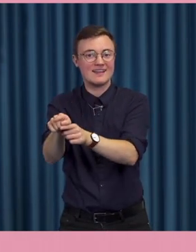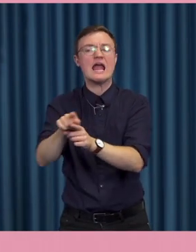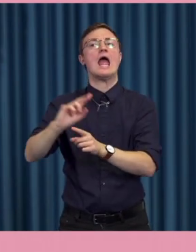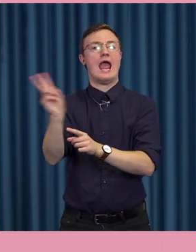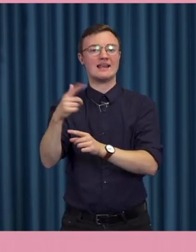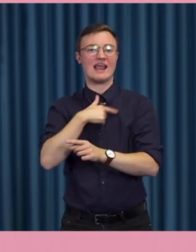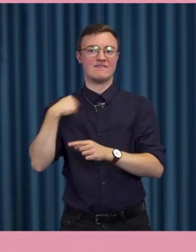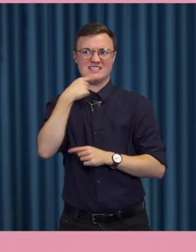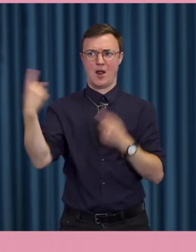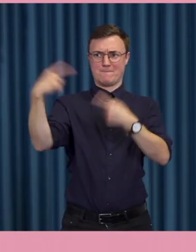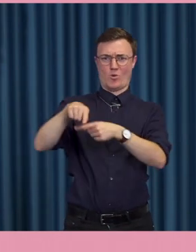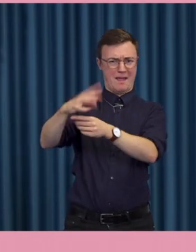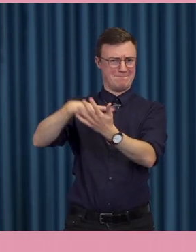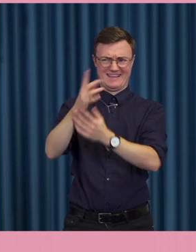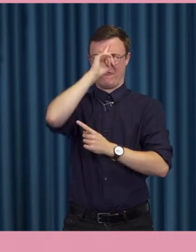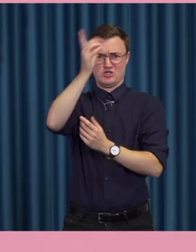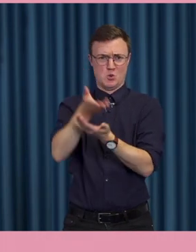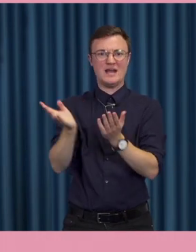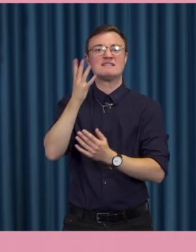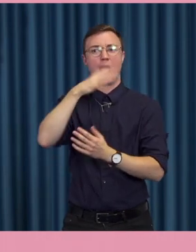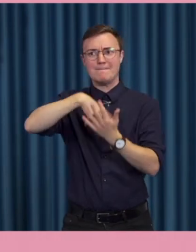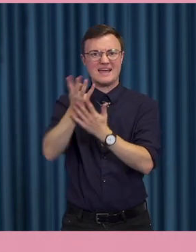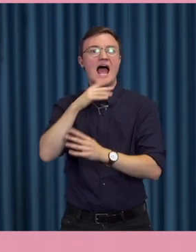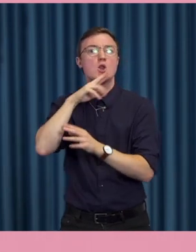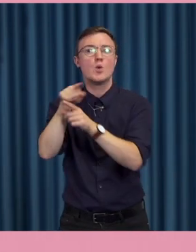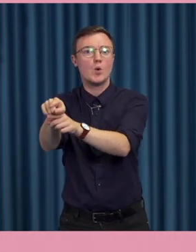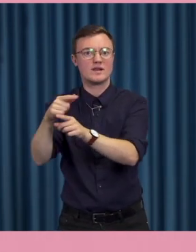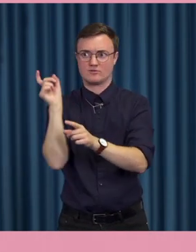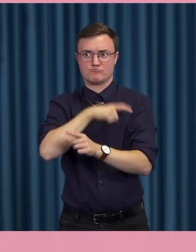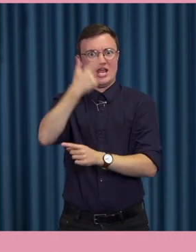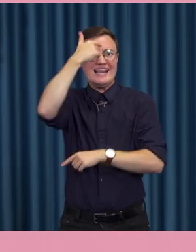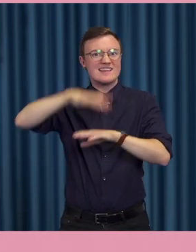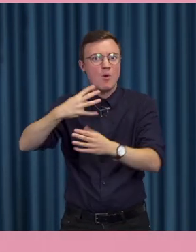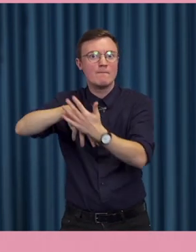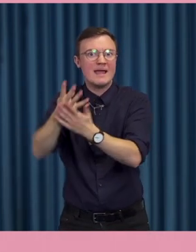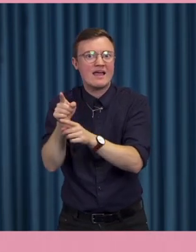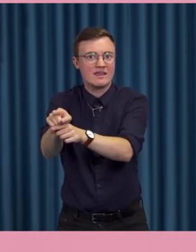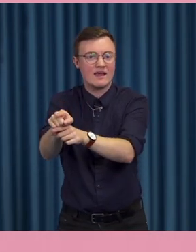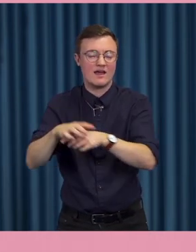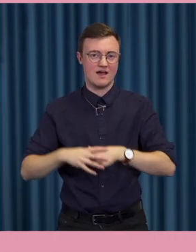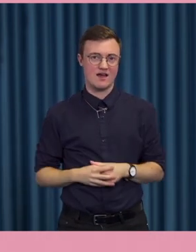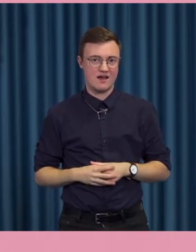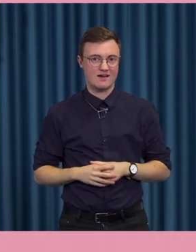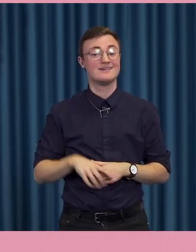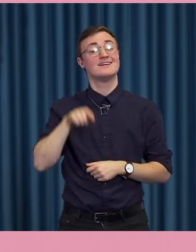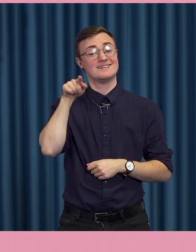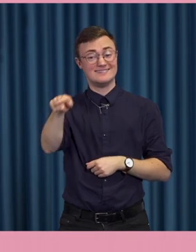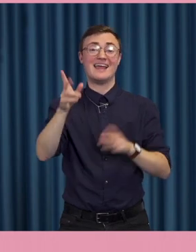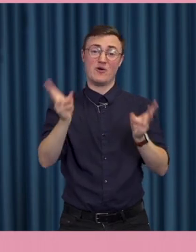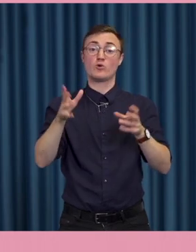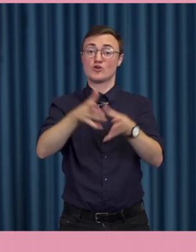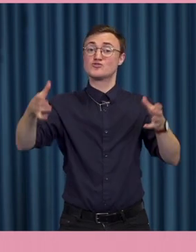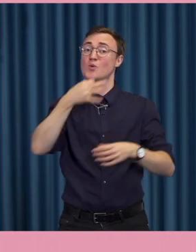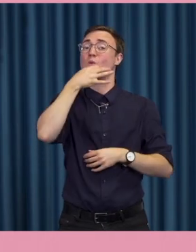media och säger att de har inte förstått det här alls. Media har blivit lurade, vi kan inte ens lita på media. Det här ser vi också som en stor